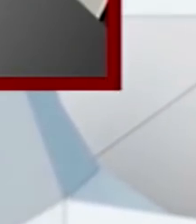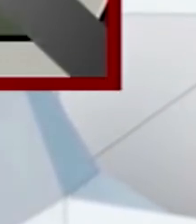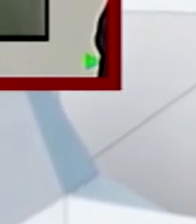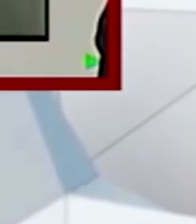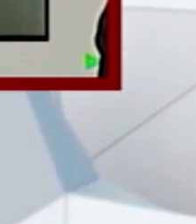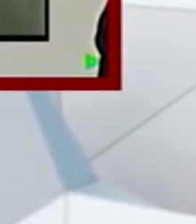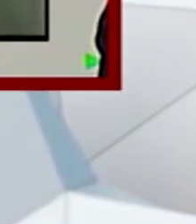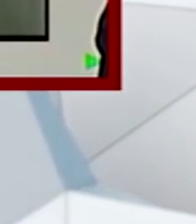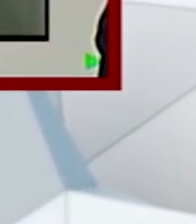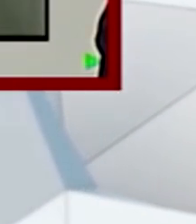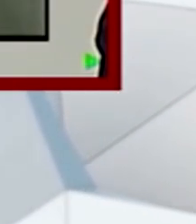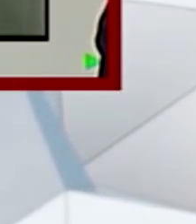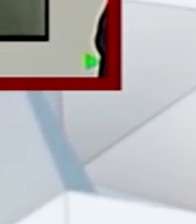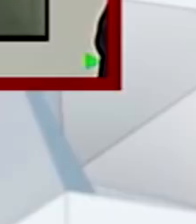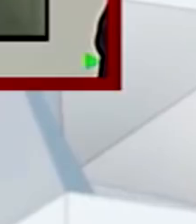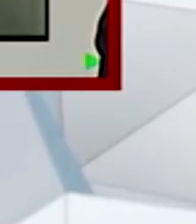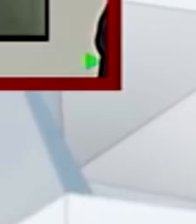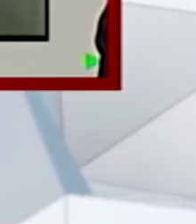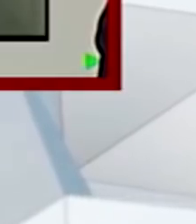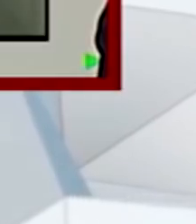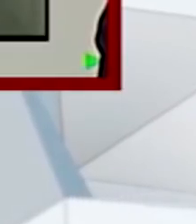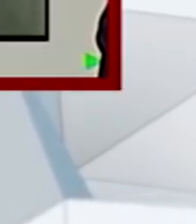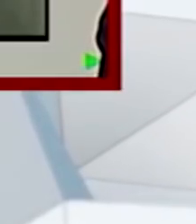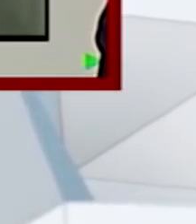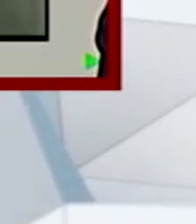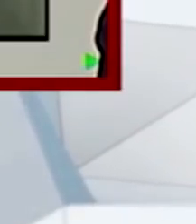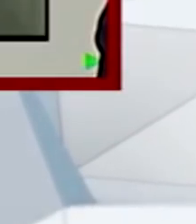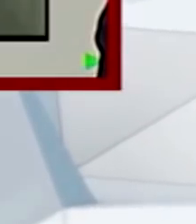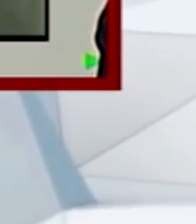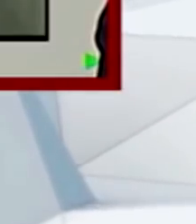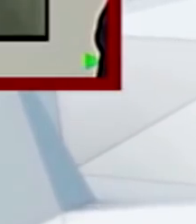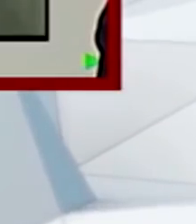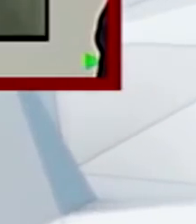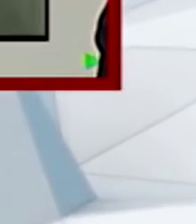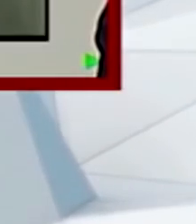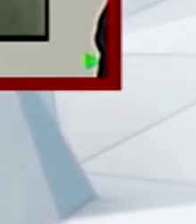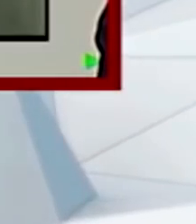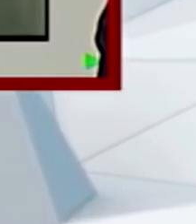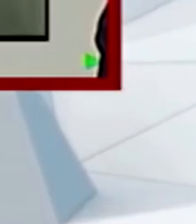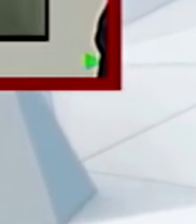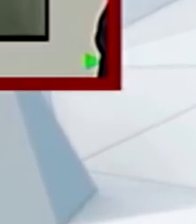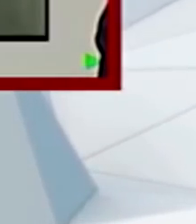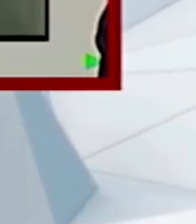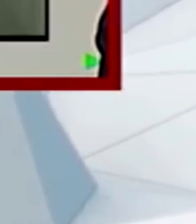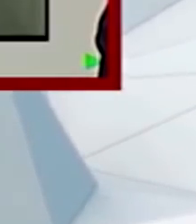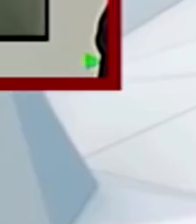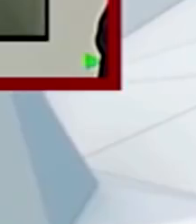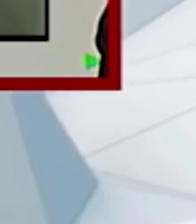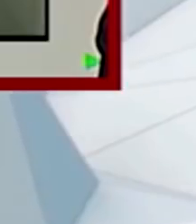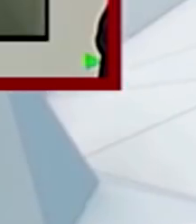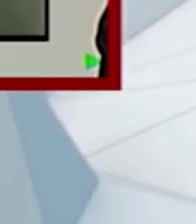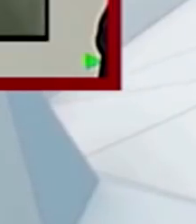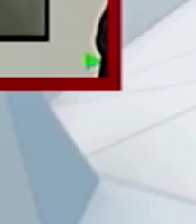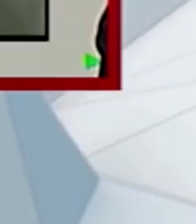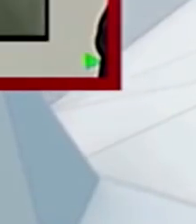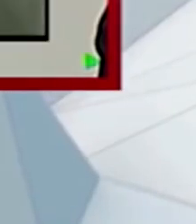Ако очекувате дека политичките партии ќе ви ги решават проблемите, а самите ги создават, тоа е абсурд. Како